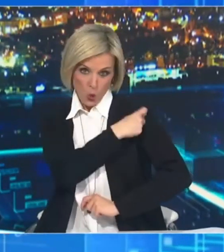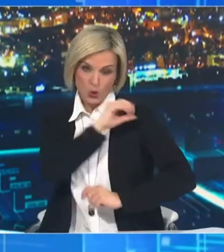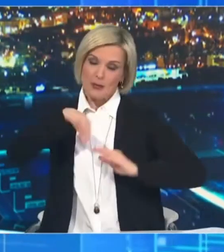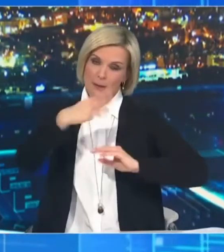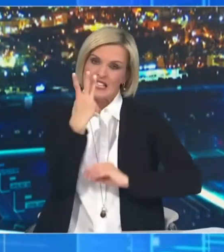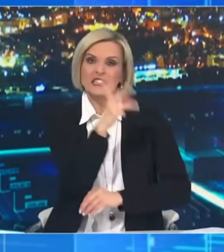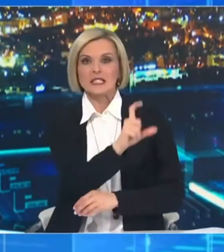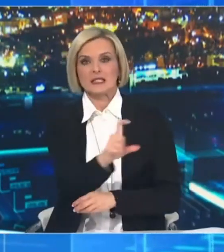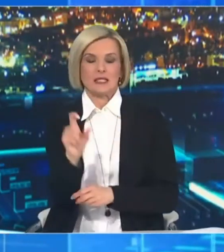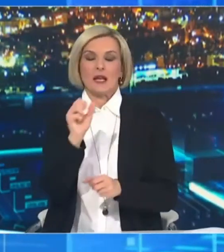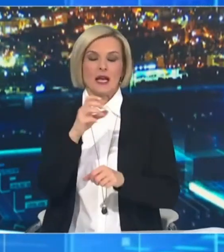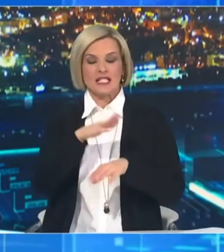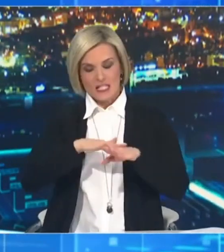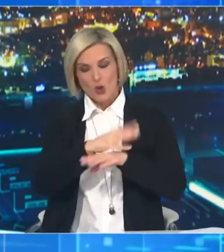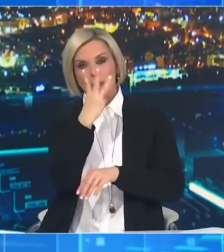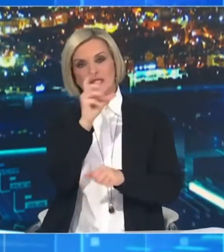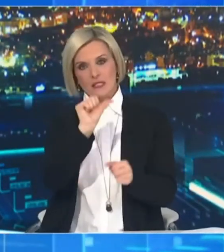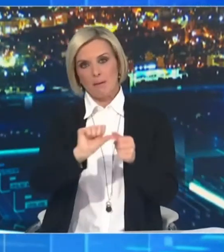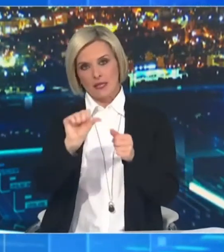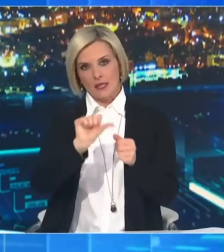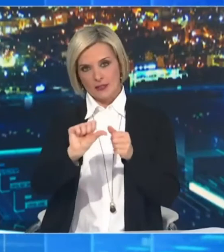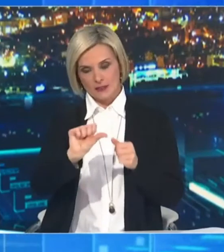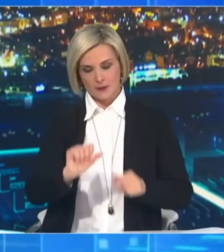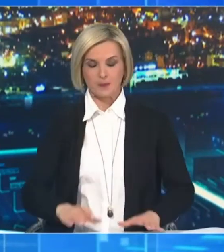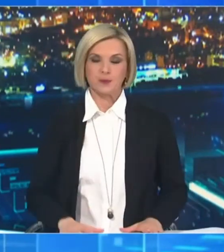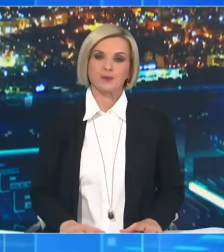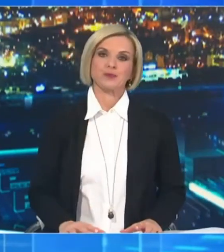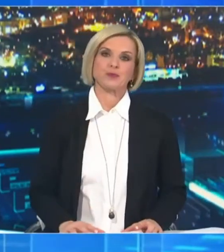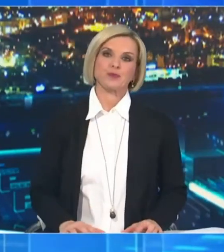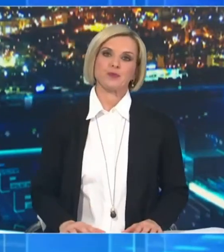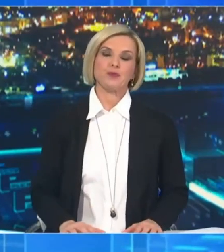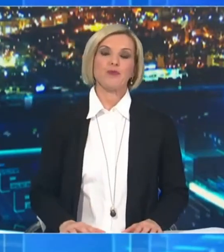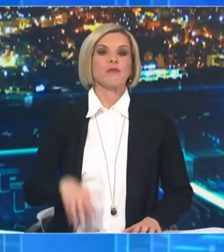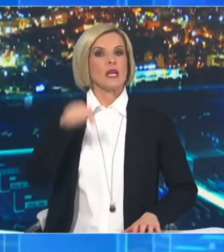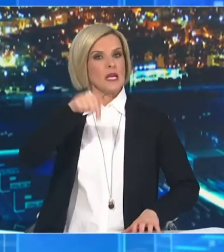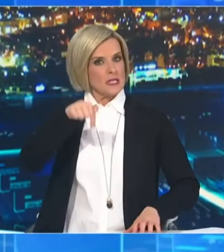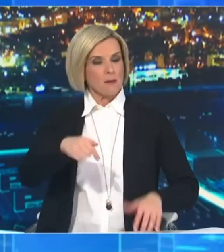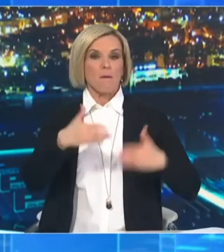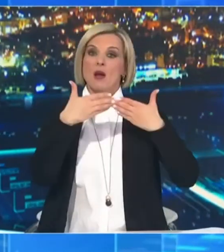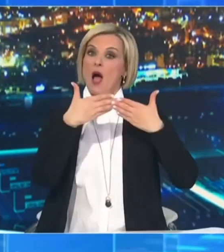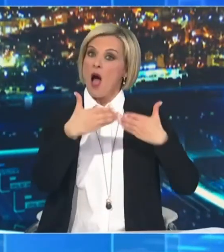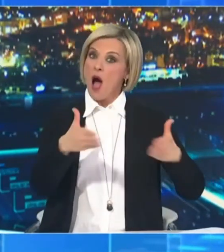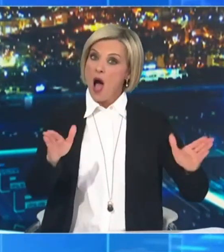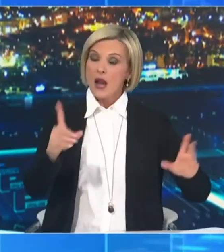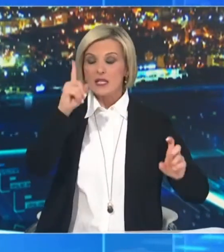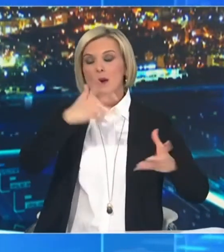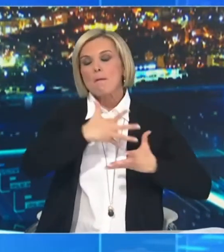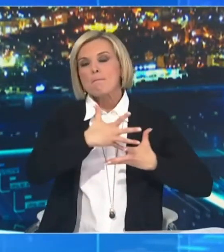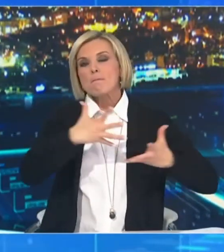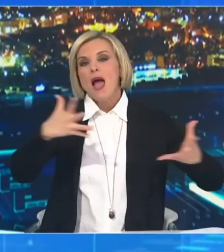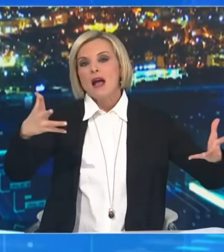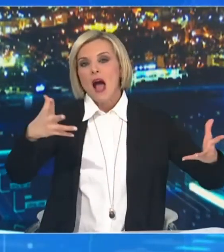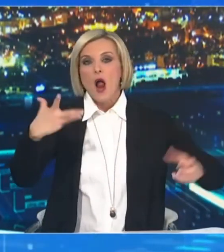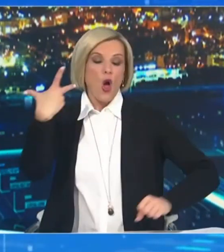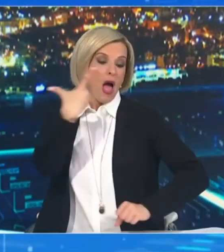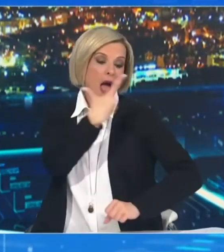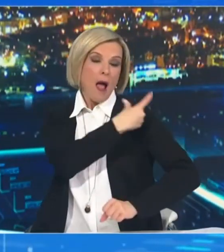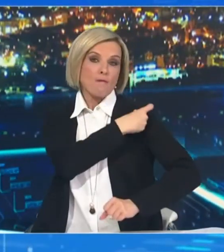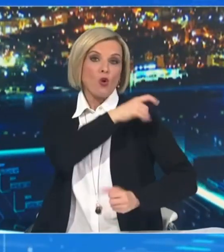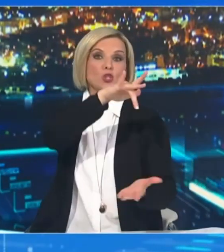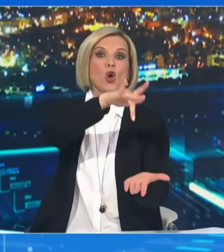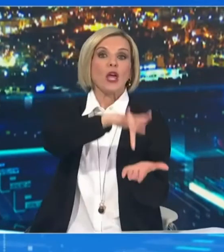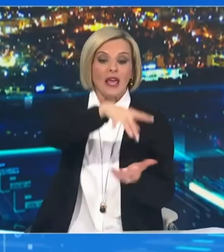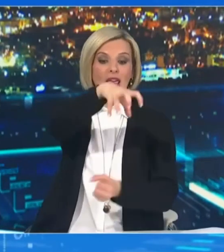εμβολιαστικό κέντρο στο Μαρούσι, τον Προμηθέα, αλλά και σε άλλα εμβολιαστικά